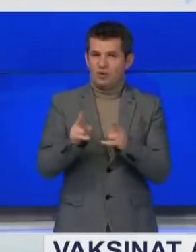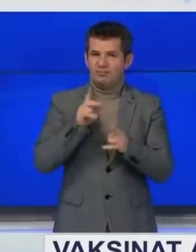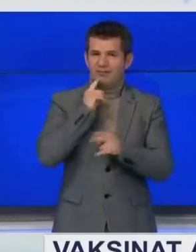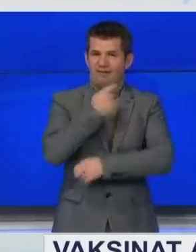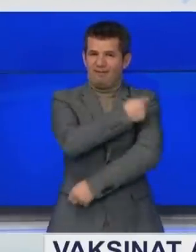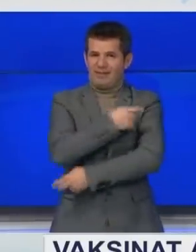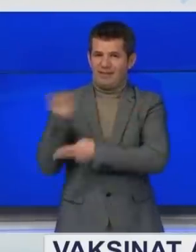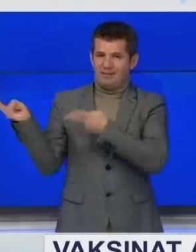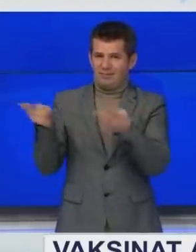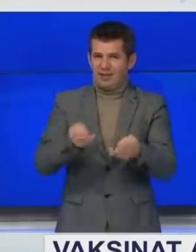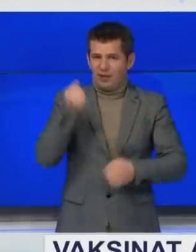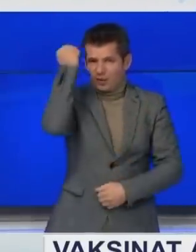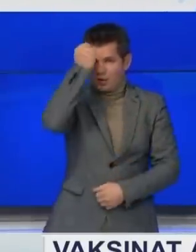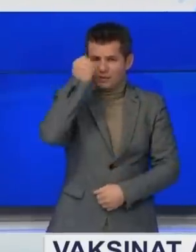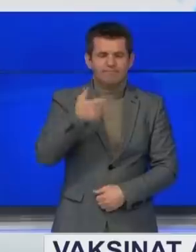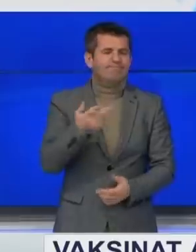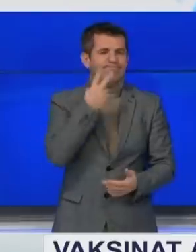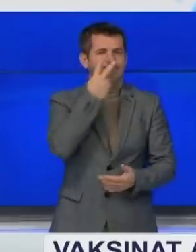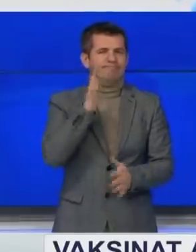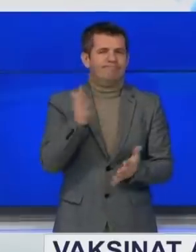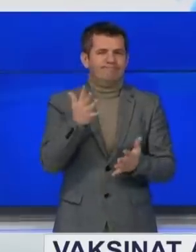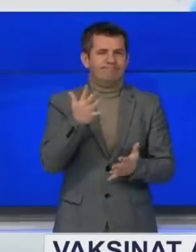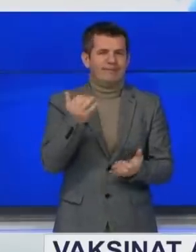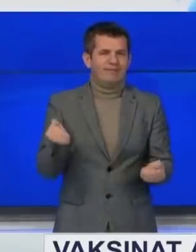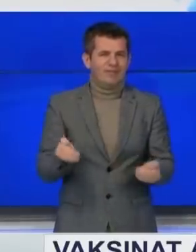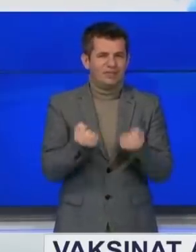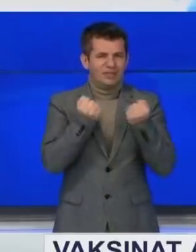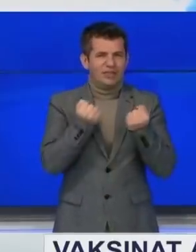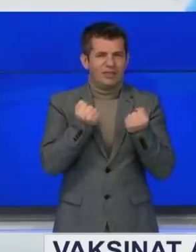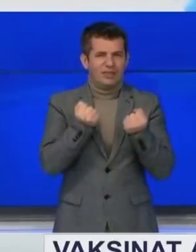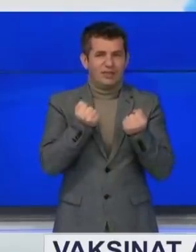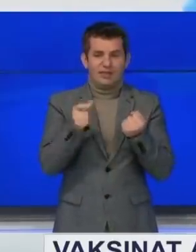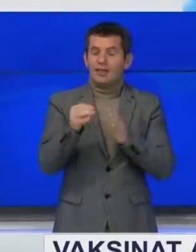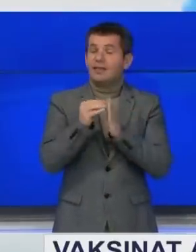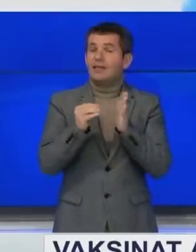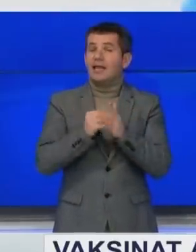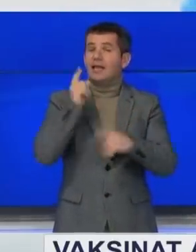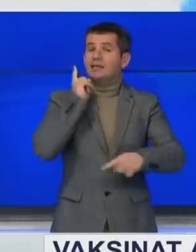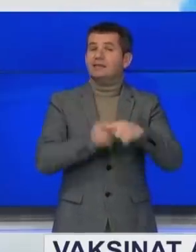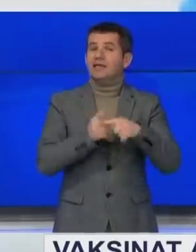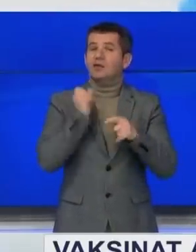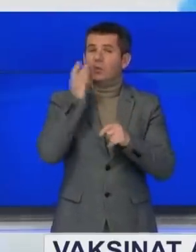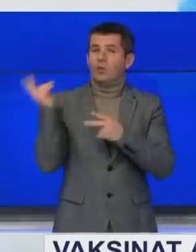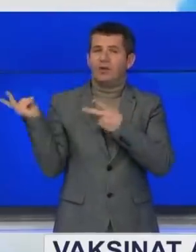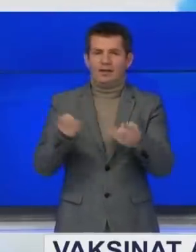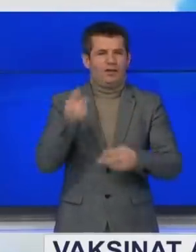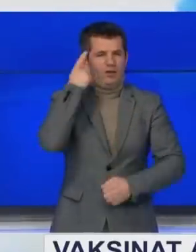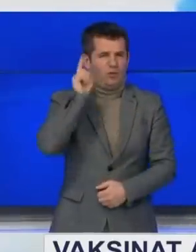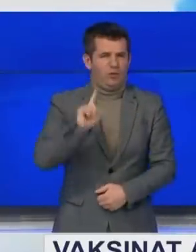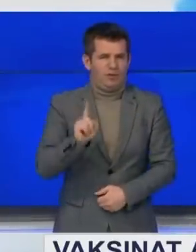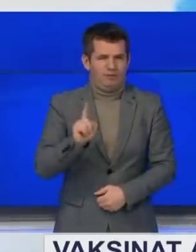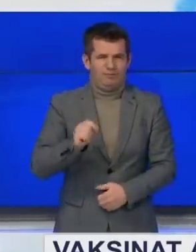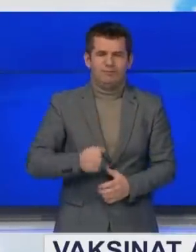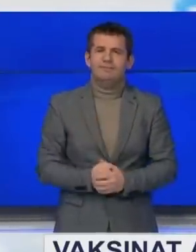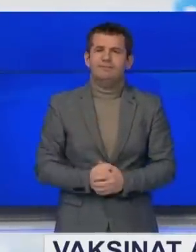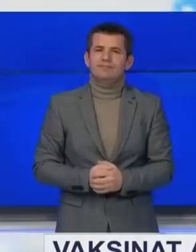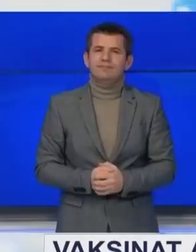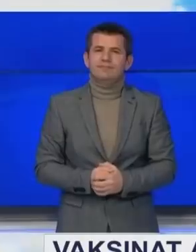Kosovë. Kjo ka pak gjasat të ndodhë, ma di ende nuk ka një datë të sakt se kur do të arrin dozat e para.